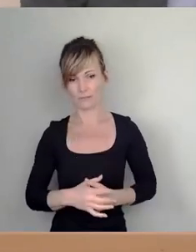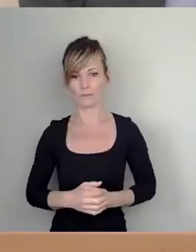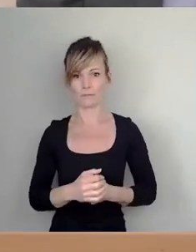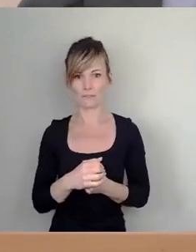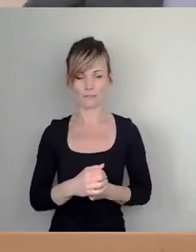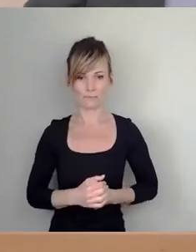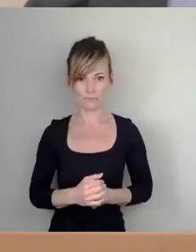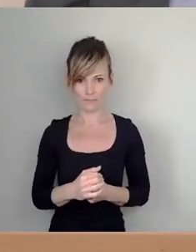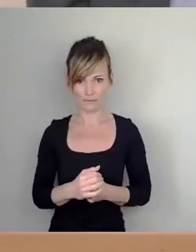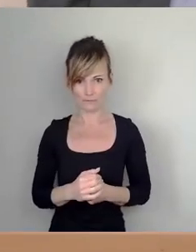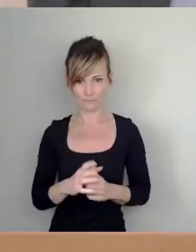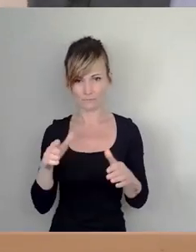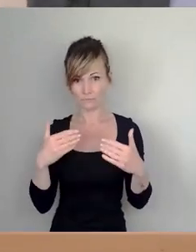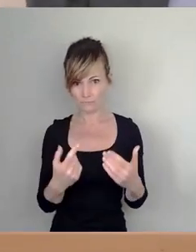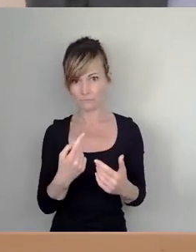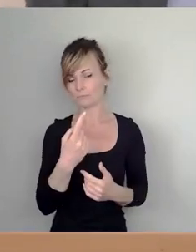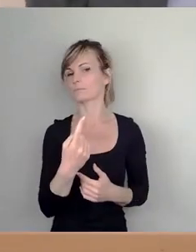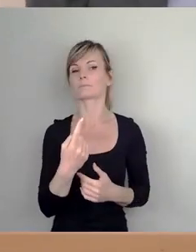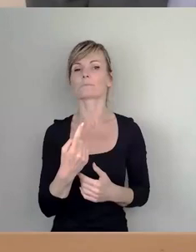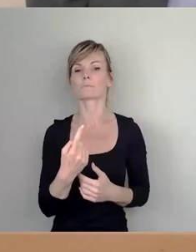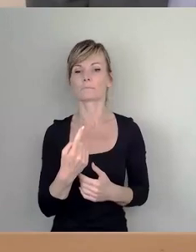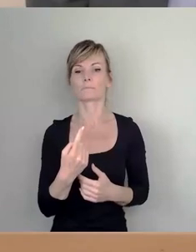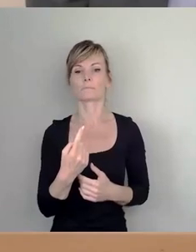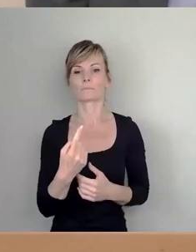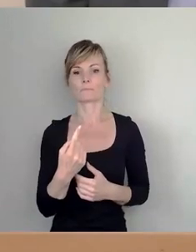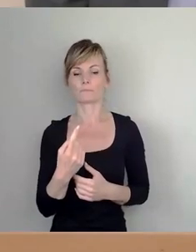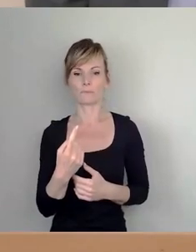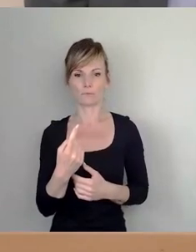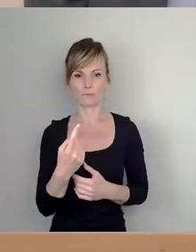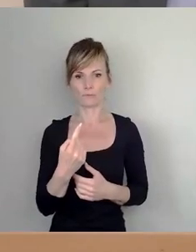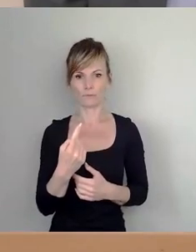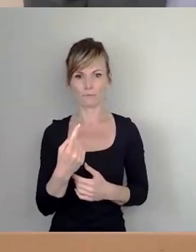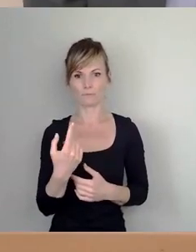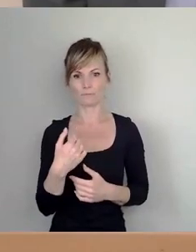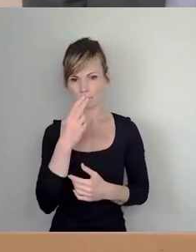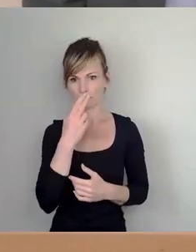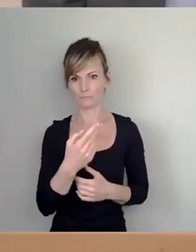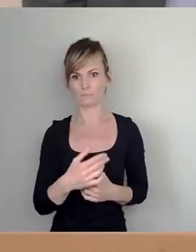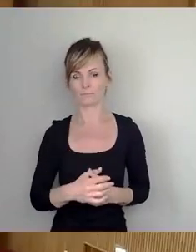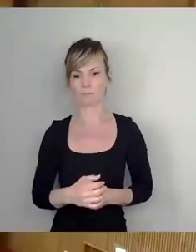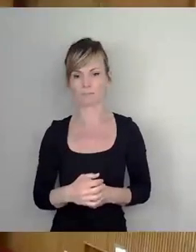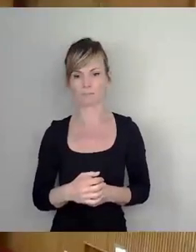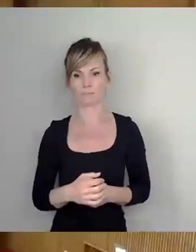Ach so, es ist identisch dann. Okay, gut, okay. Alles klar. Dann Mario Schmidt.